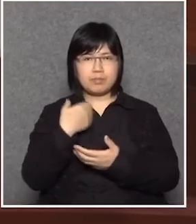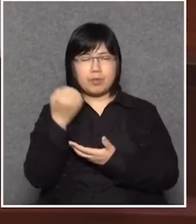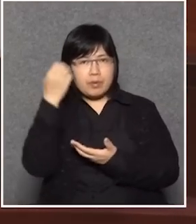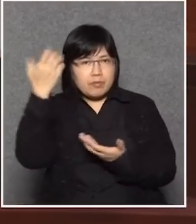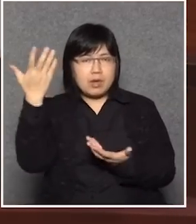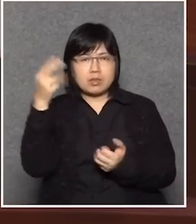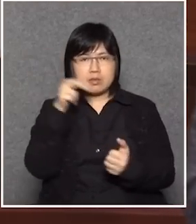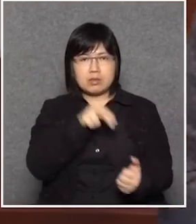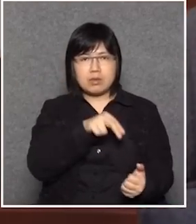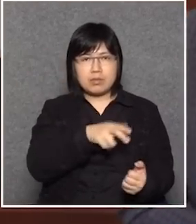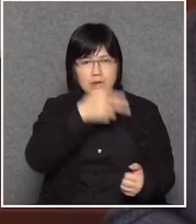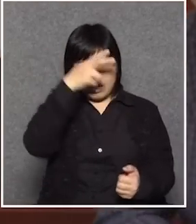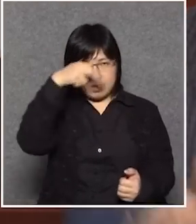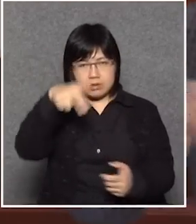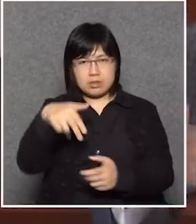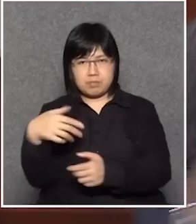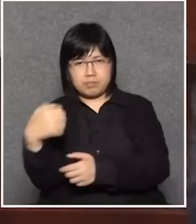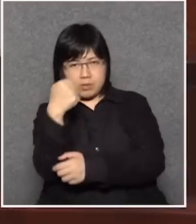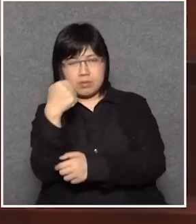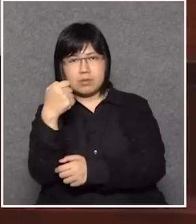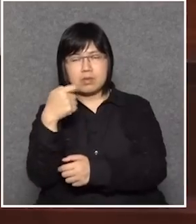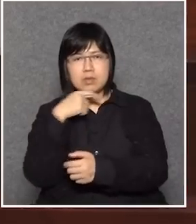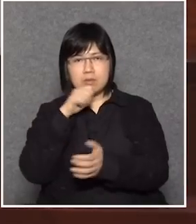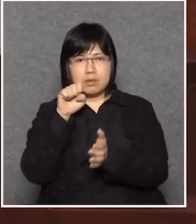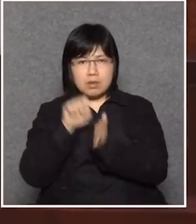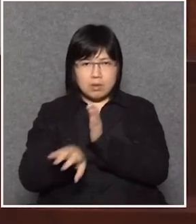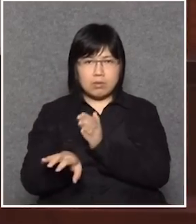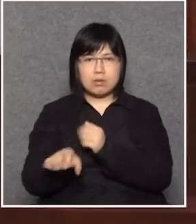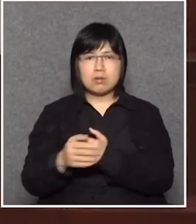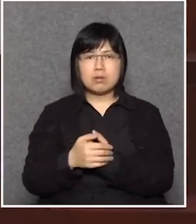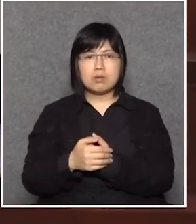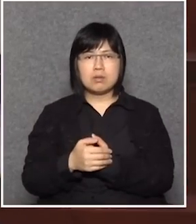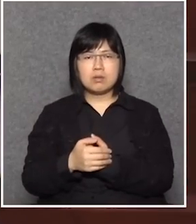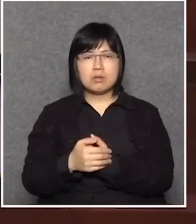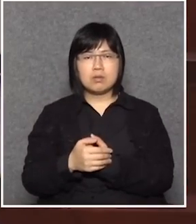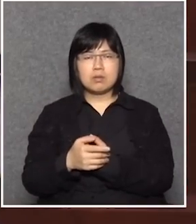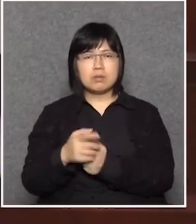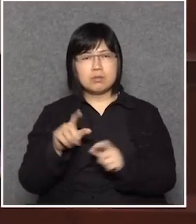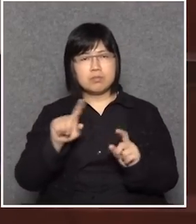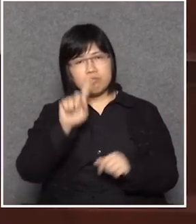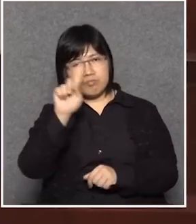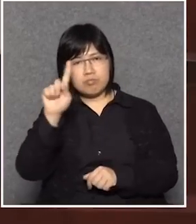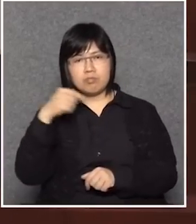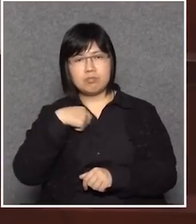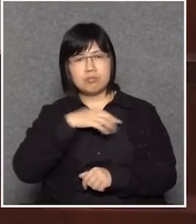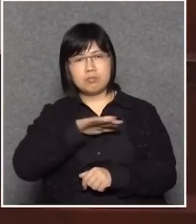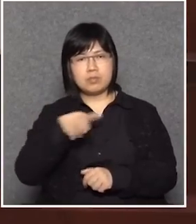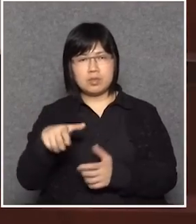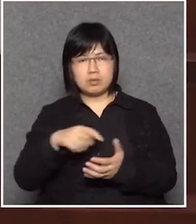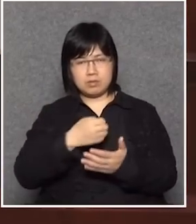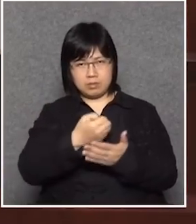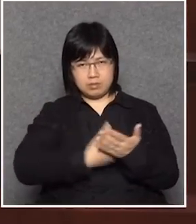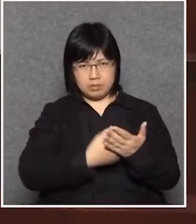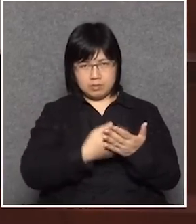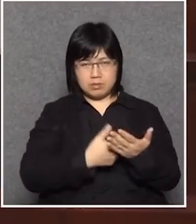監督行政霸道的政府的缺陷所以爲什麽我們在這個總目裏面我們